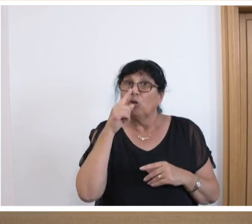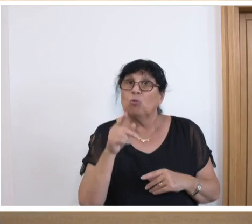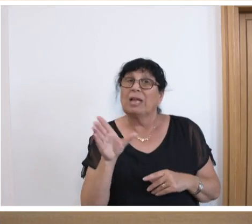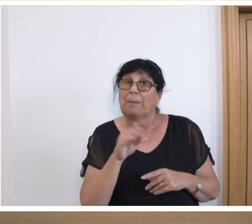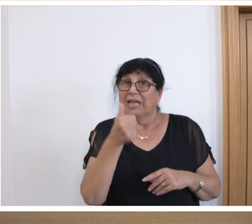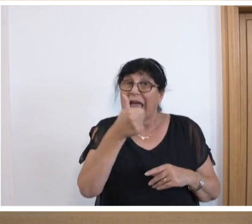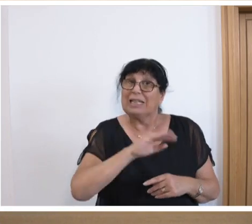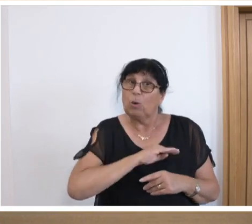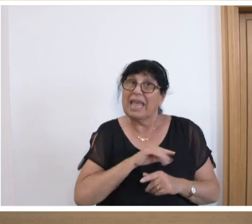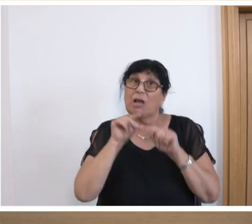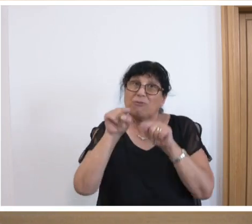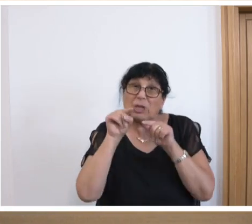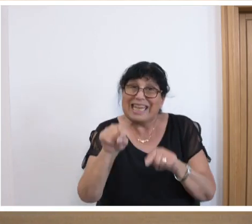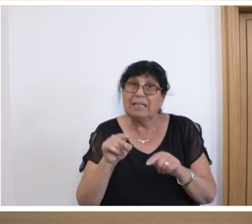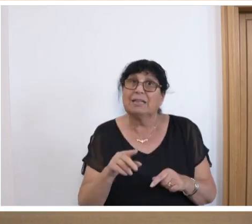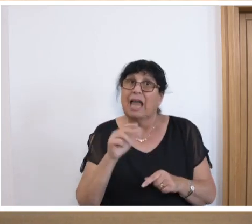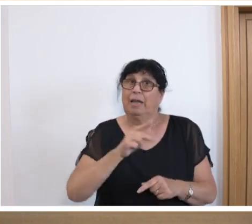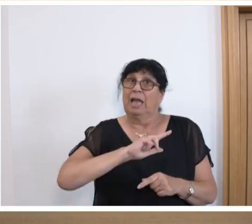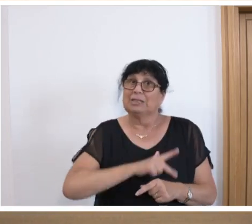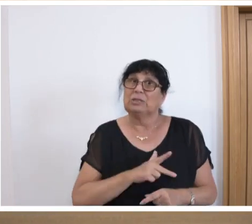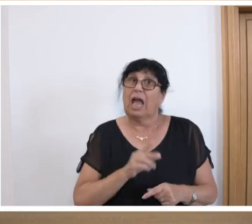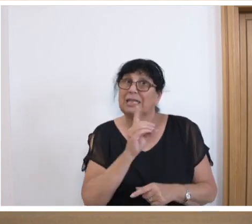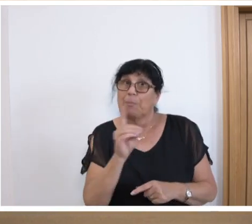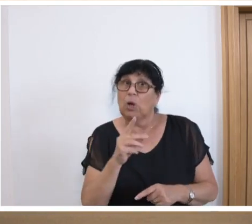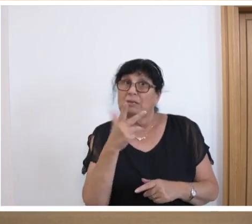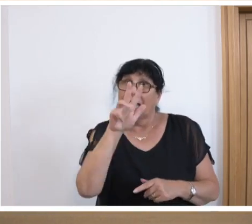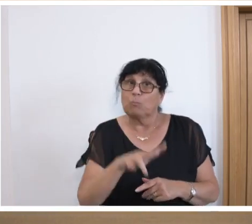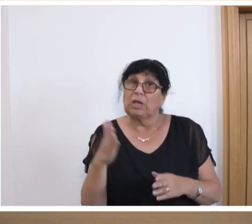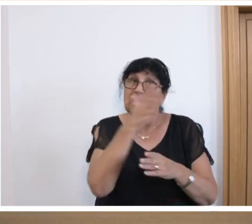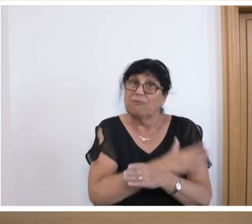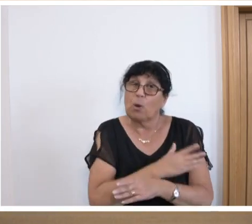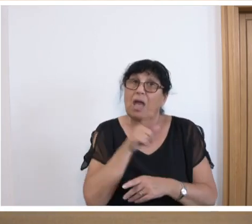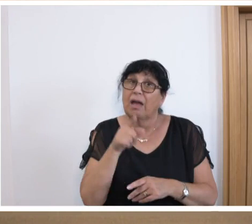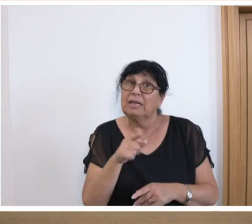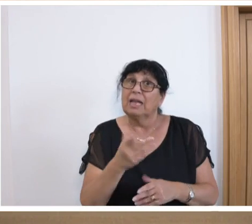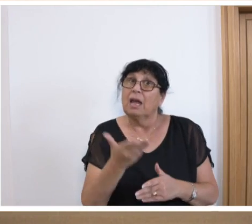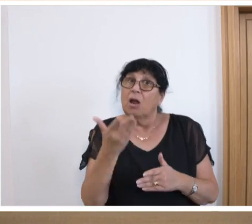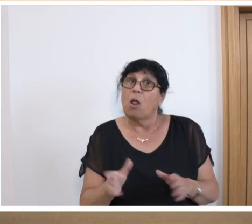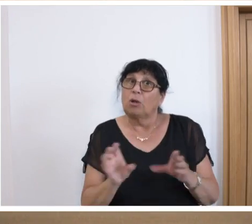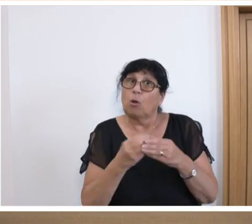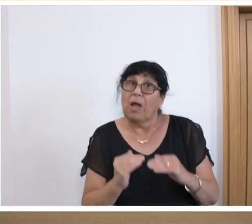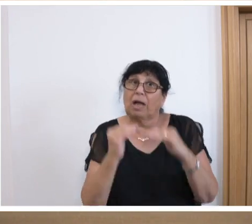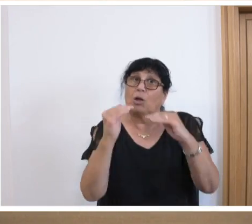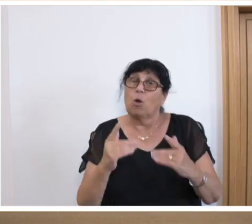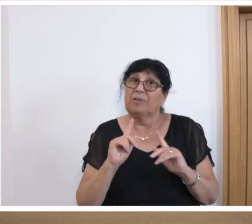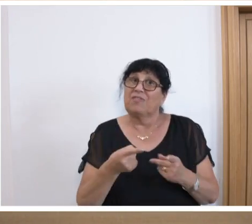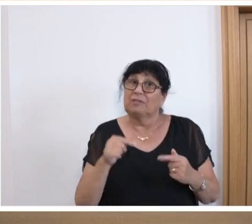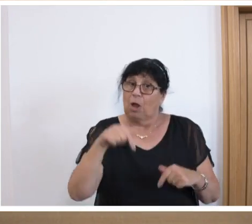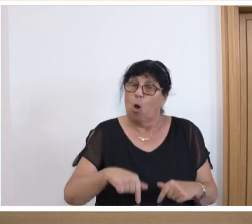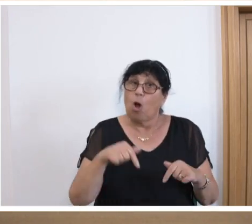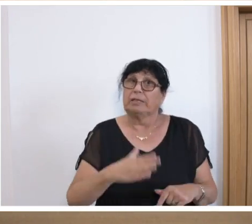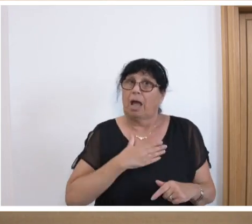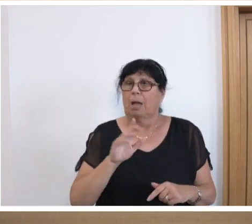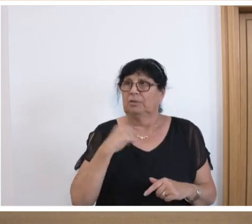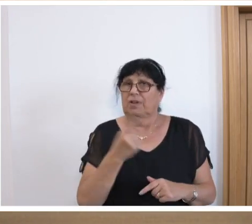ein Kollege von Ihnen einsetzt, Sozialdemokrat, drei Monate vorher in die entsprechende Besoldung angehoben werden kann. Denn heute haben wir in